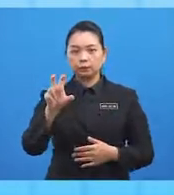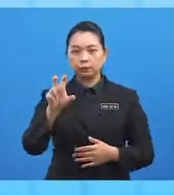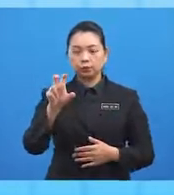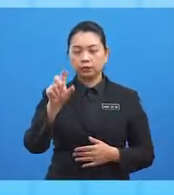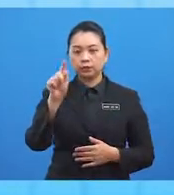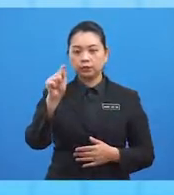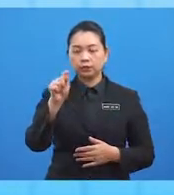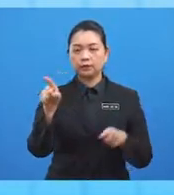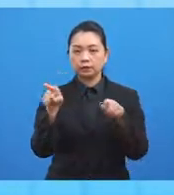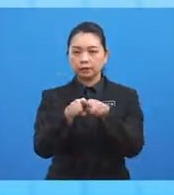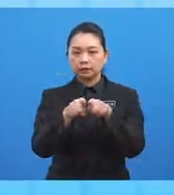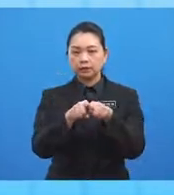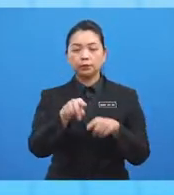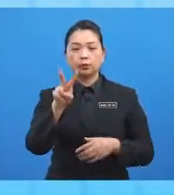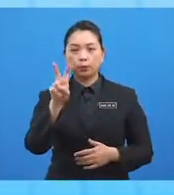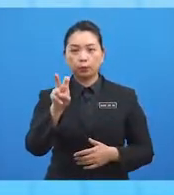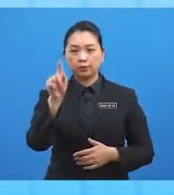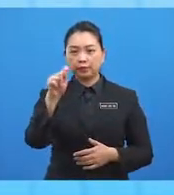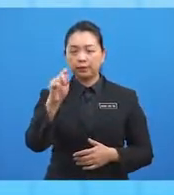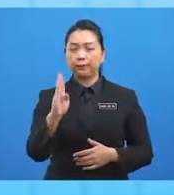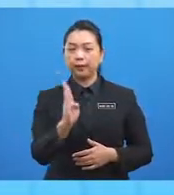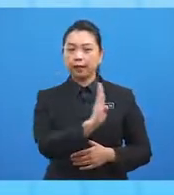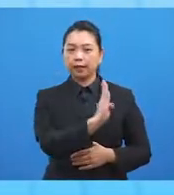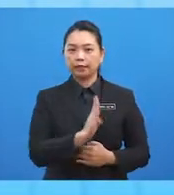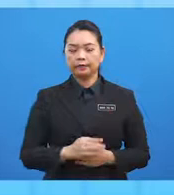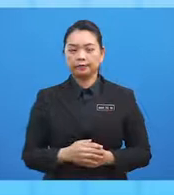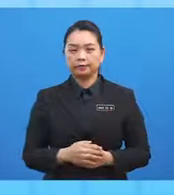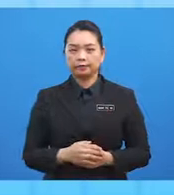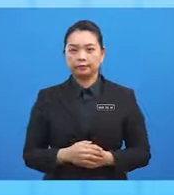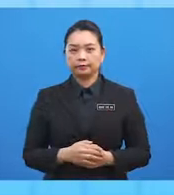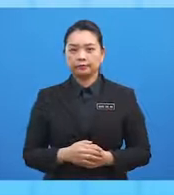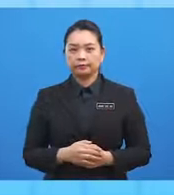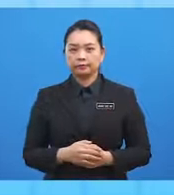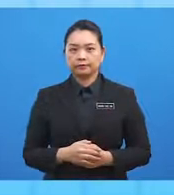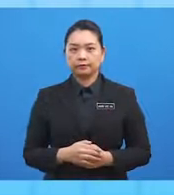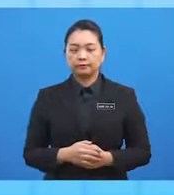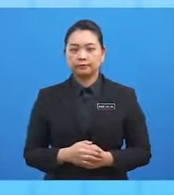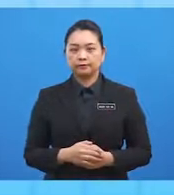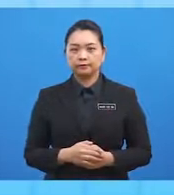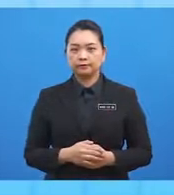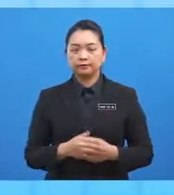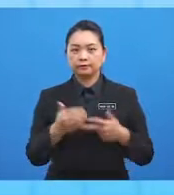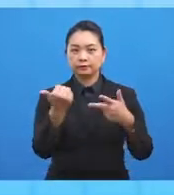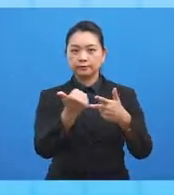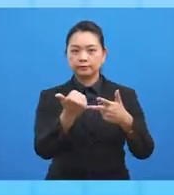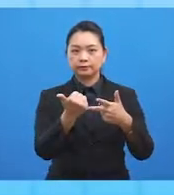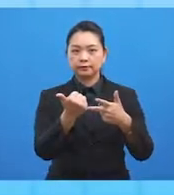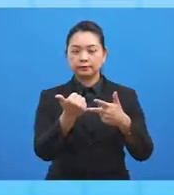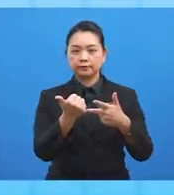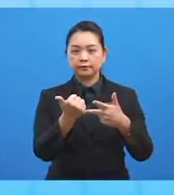darjah sama dengan 20 darjah barat. Yang terakhir untuk C